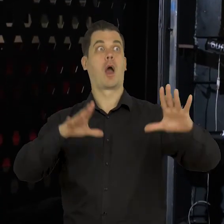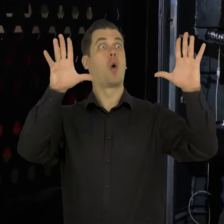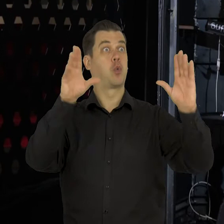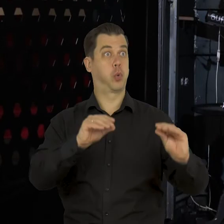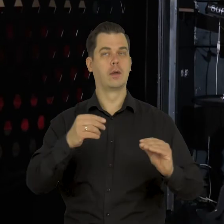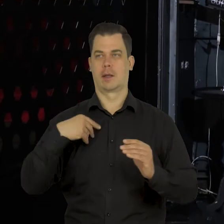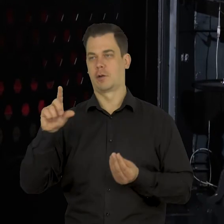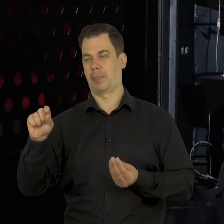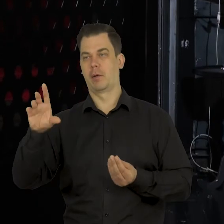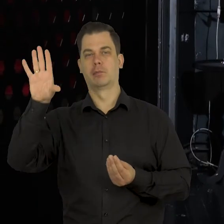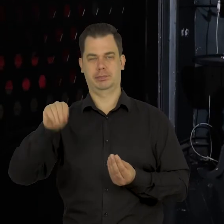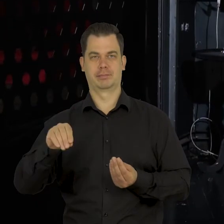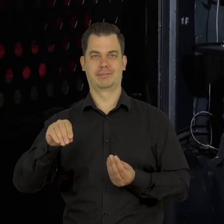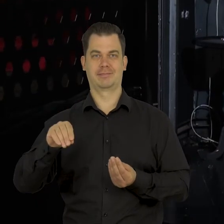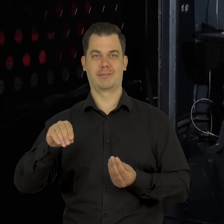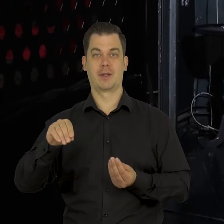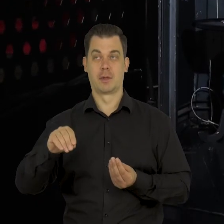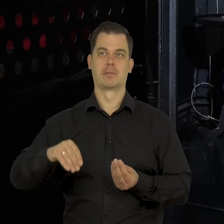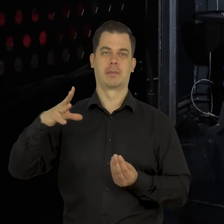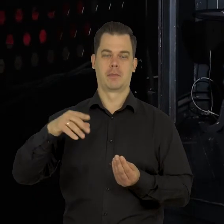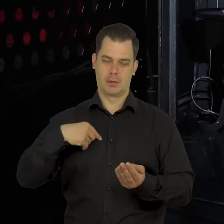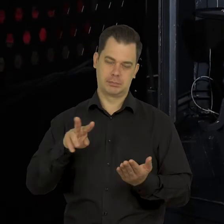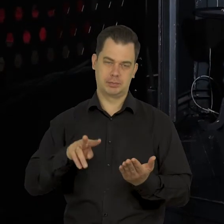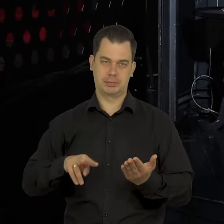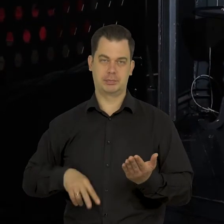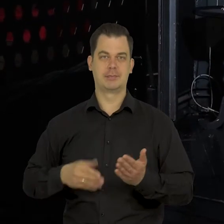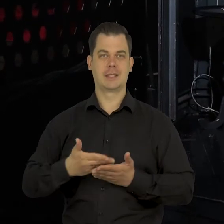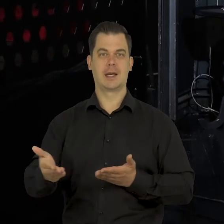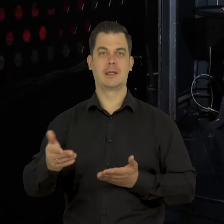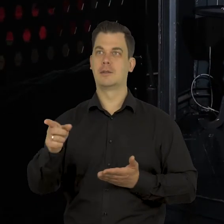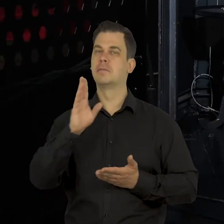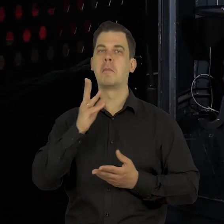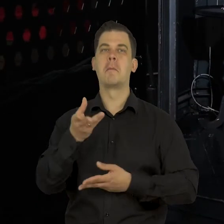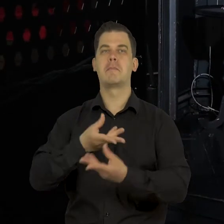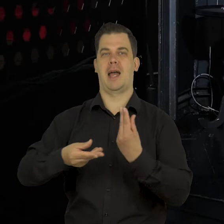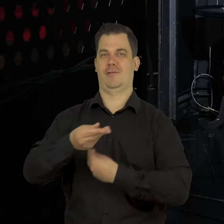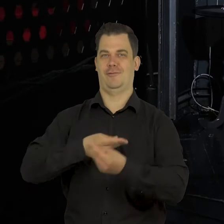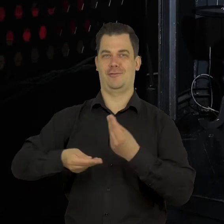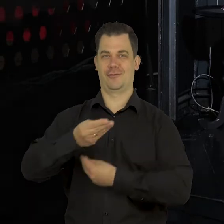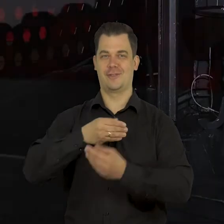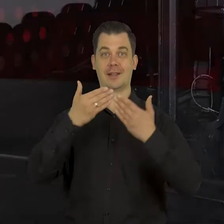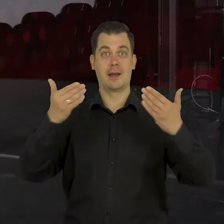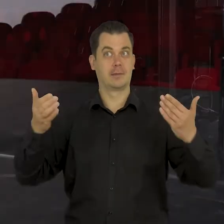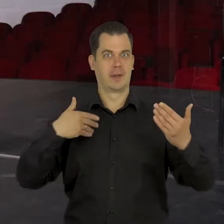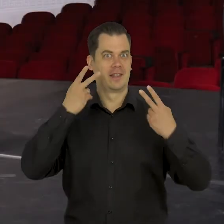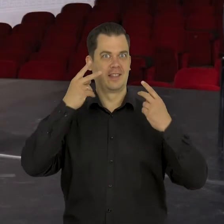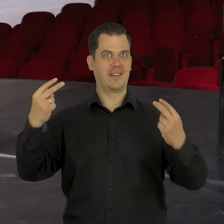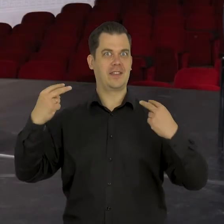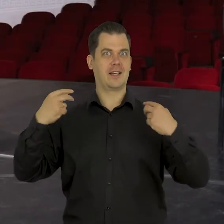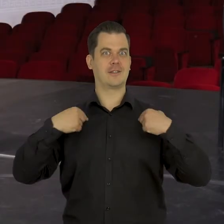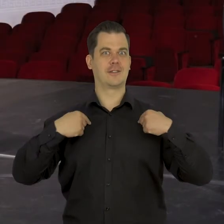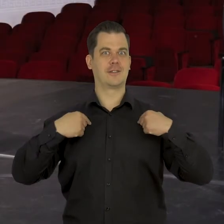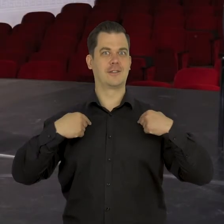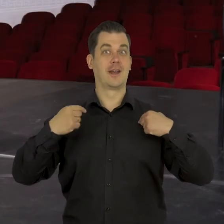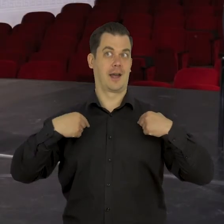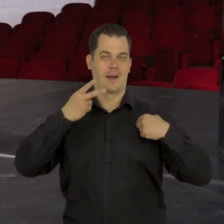na przykład jest blackout i są sceny, gdzie jest ciemno. To jest taka magia teatru, że mnie po prostu nie widać,